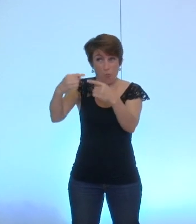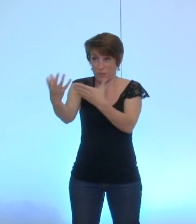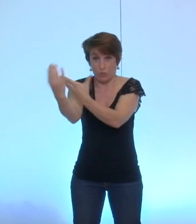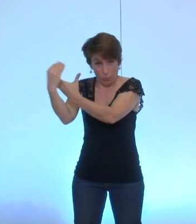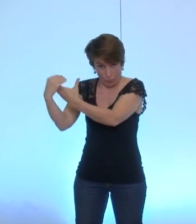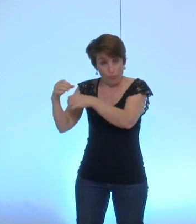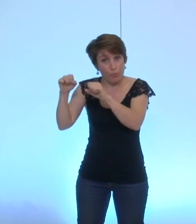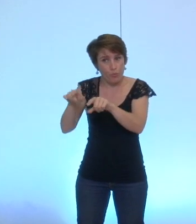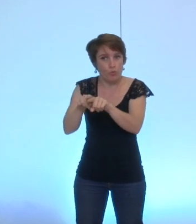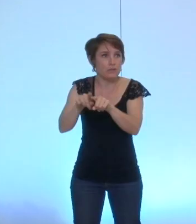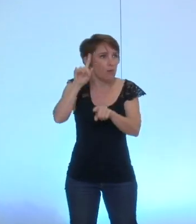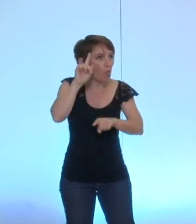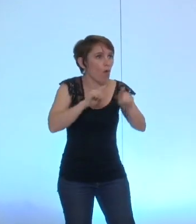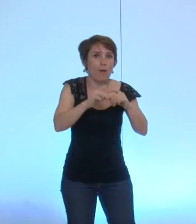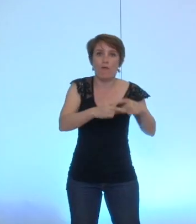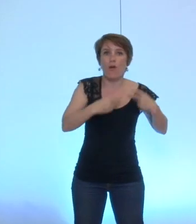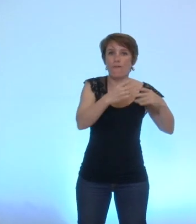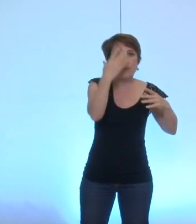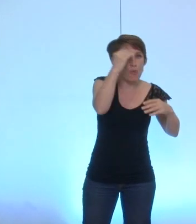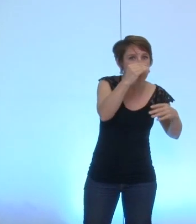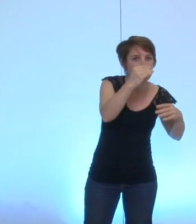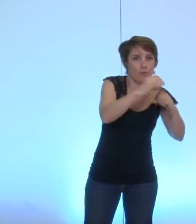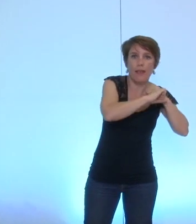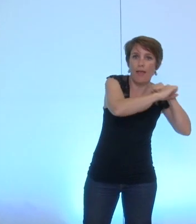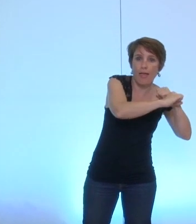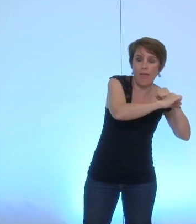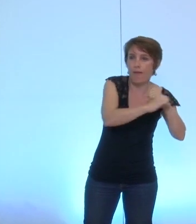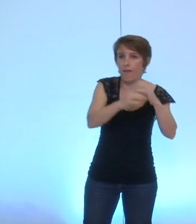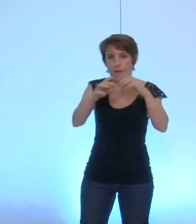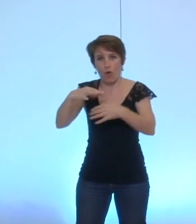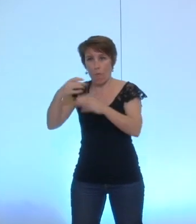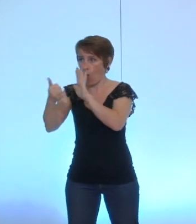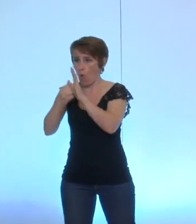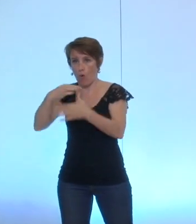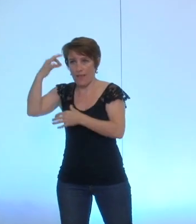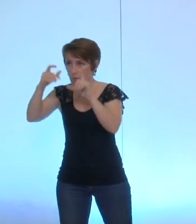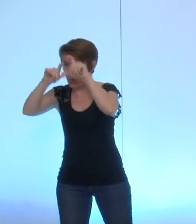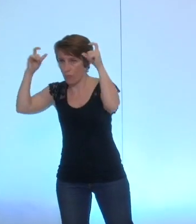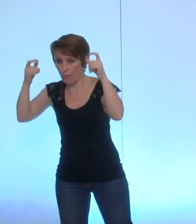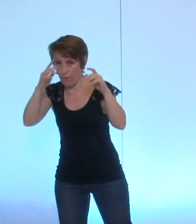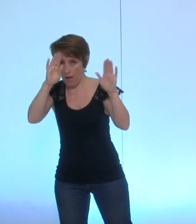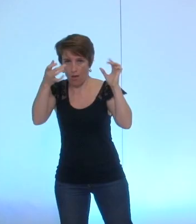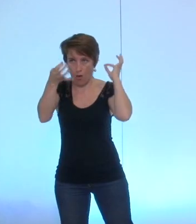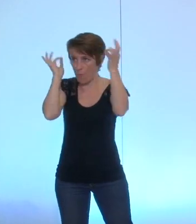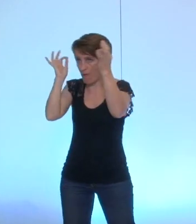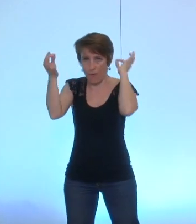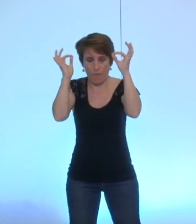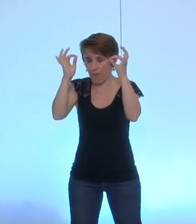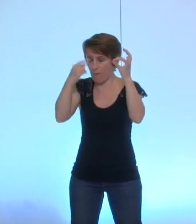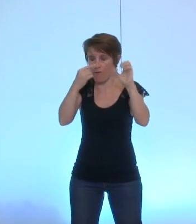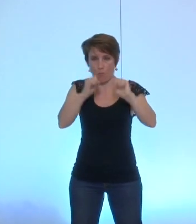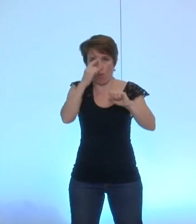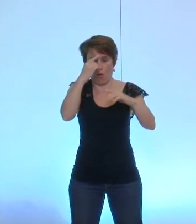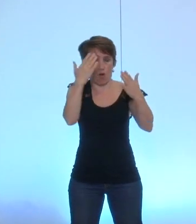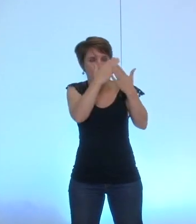engagements associatifs peuvent créer ce type de conflit d'intérêt on a justement tout intérêt à le faire et à le dire dès ce soir qu'après on